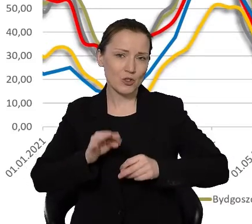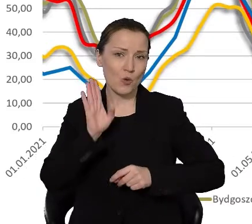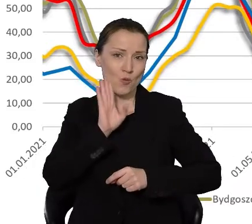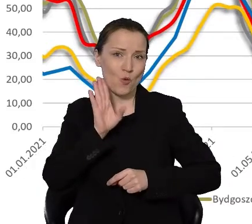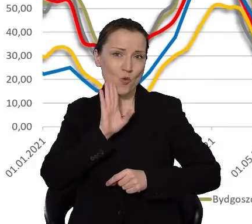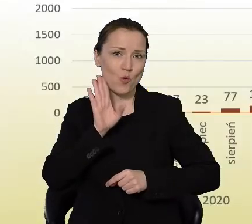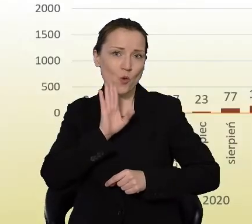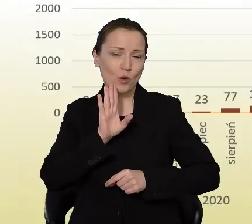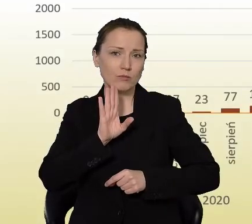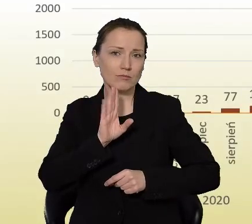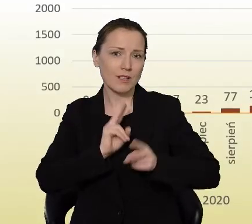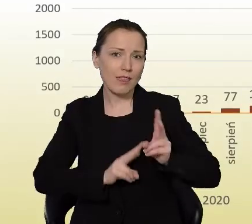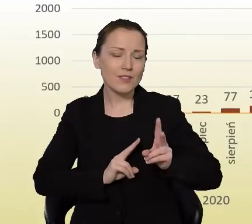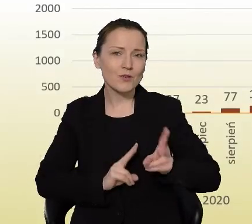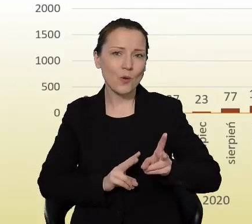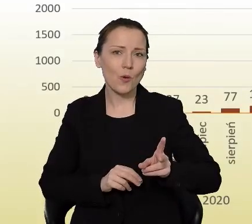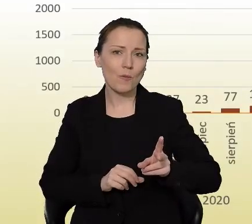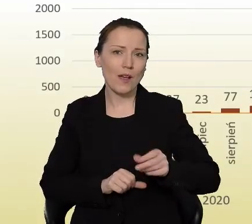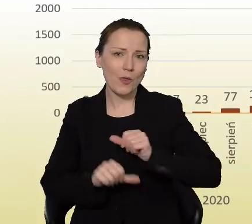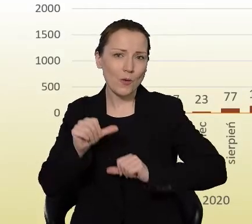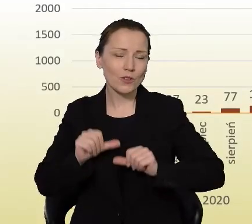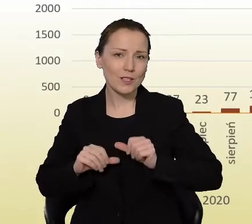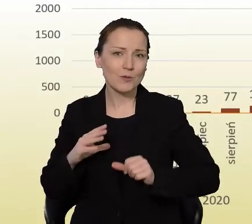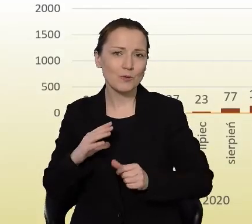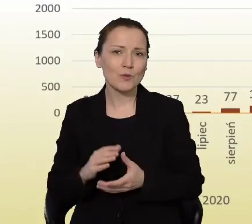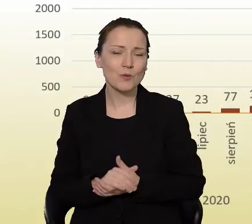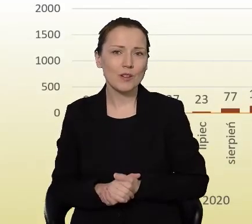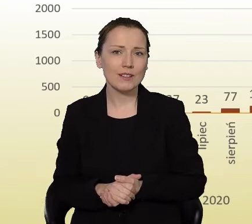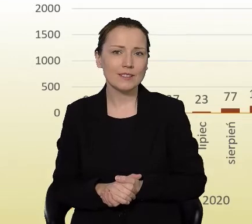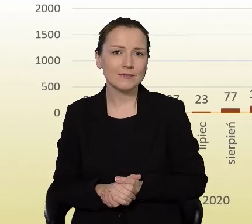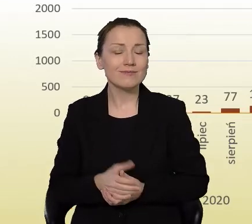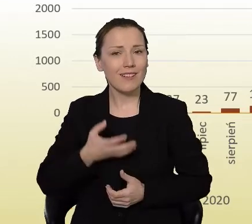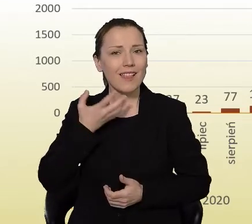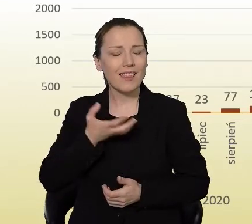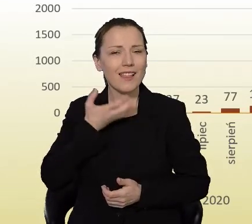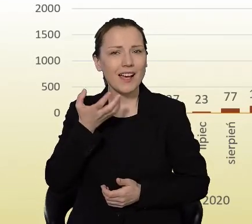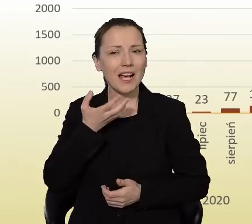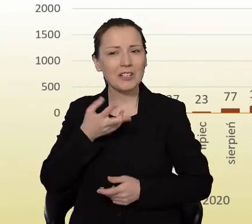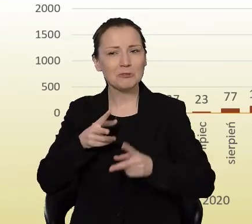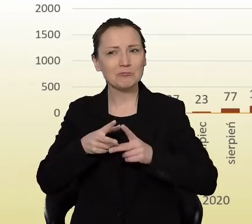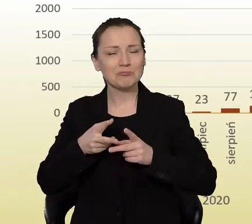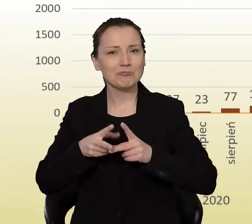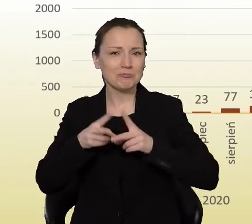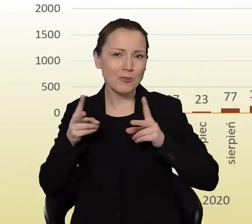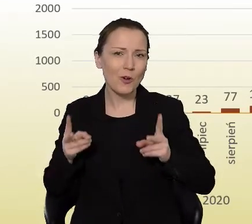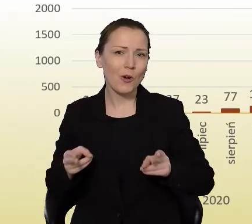zakażeń w listopadzie tego roku. więc ten okres letni był okresem takiego